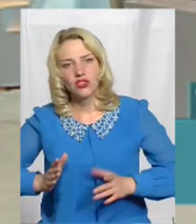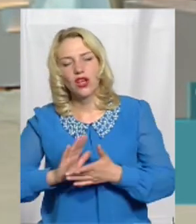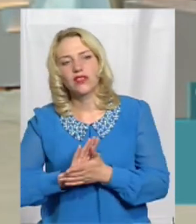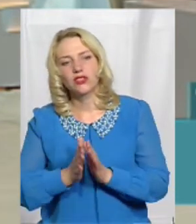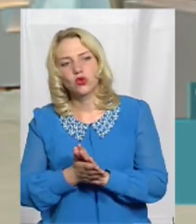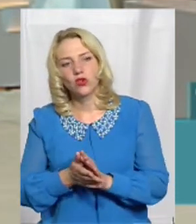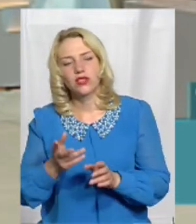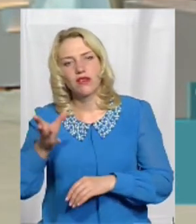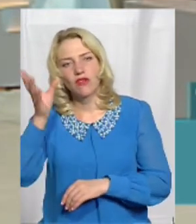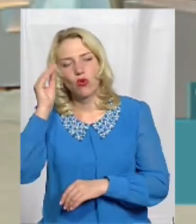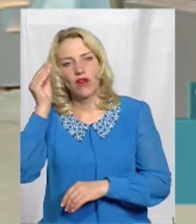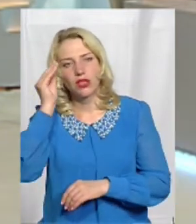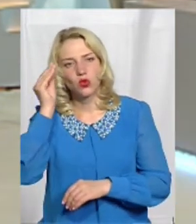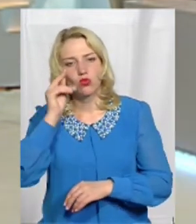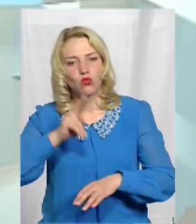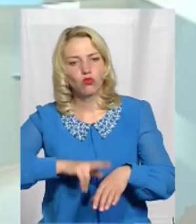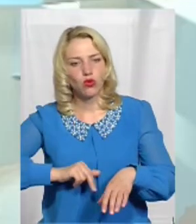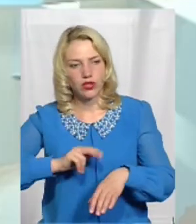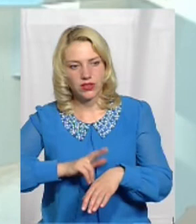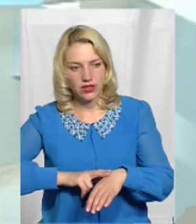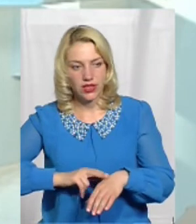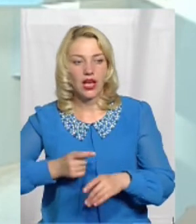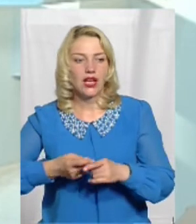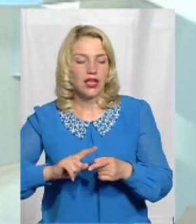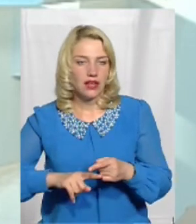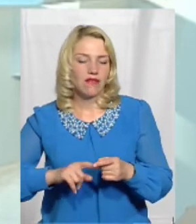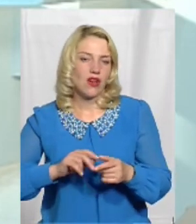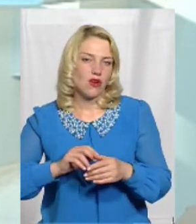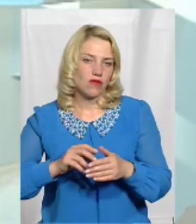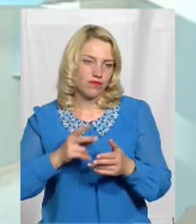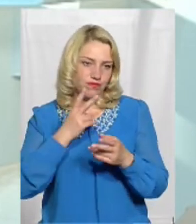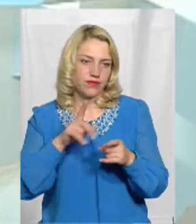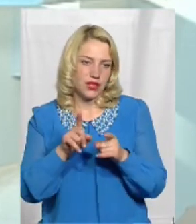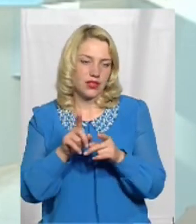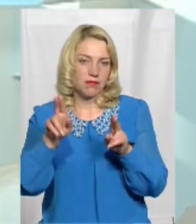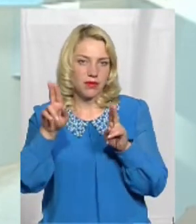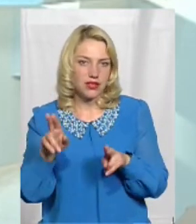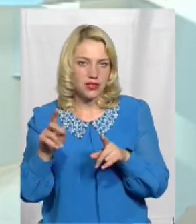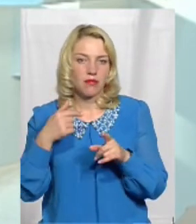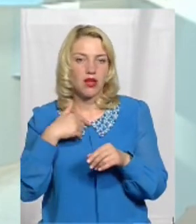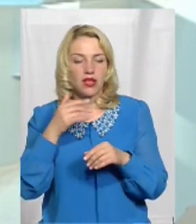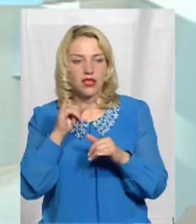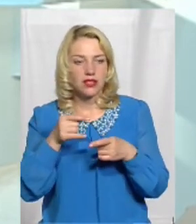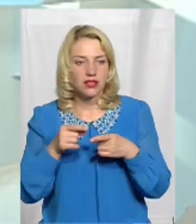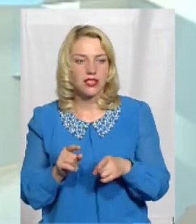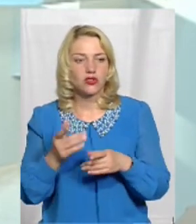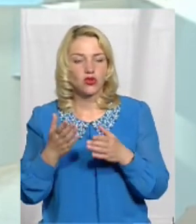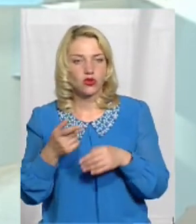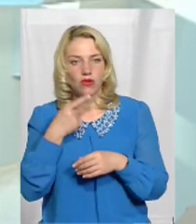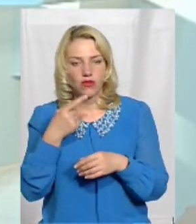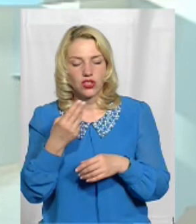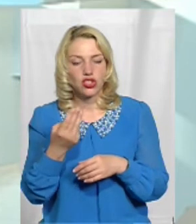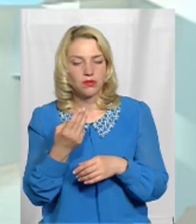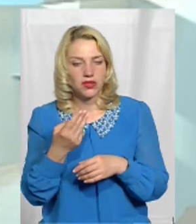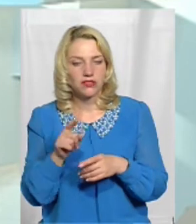ситуацій Врахували думку поліції Тобто, виходячи з таких принципів А дійсно, чому вибрали